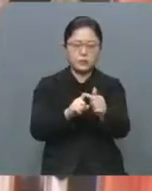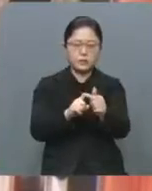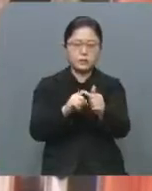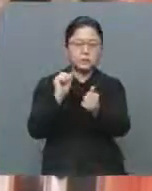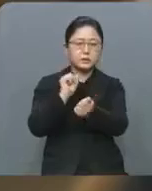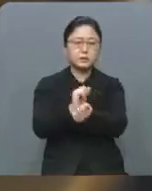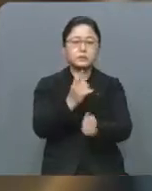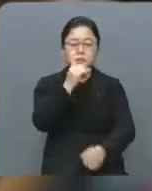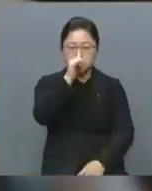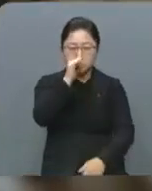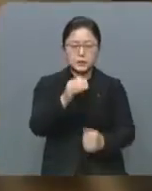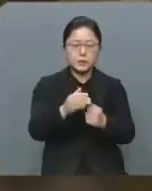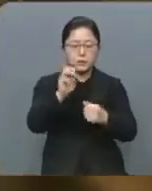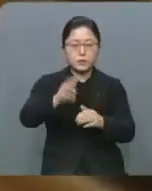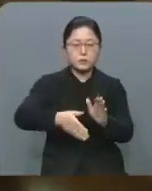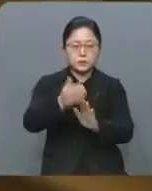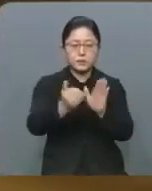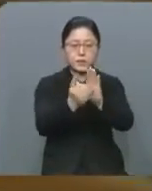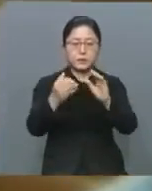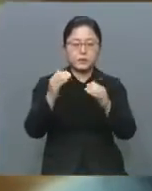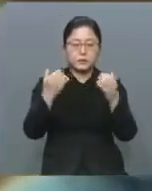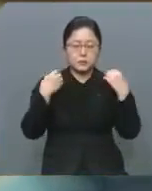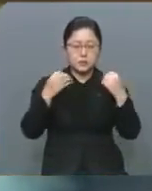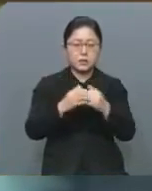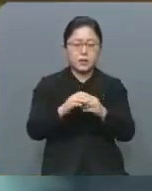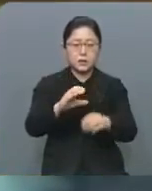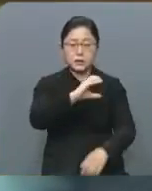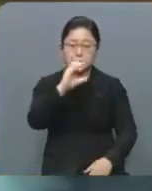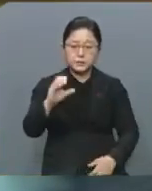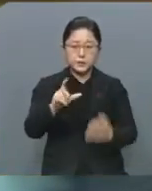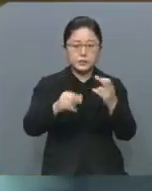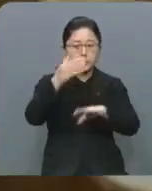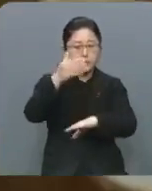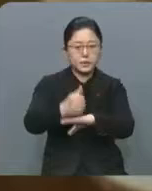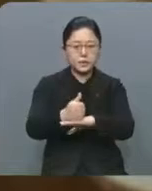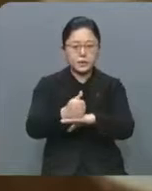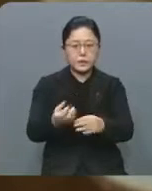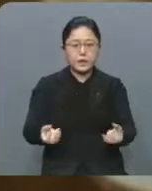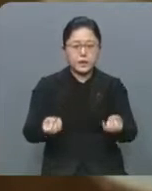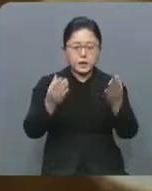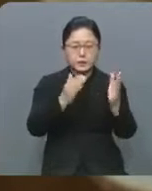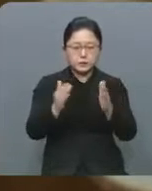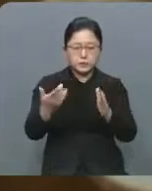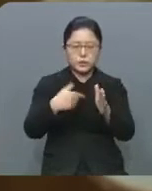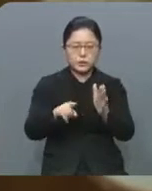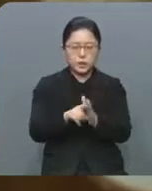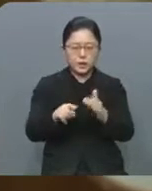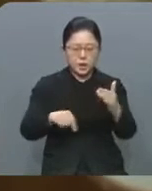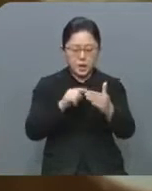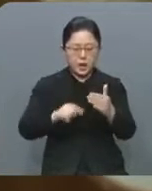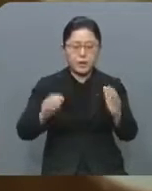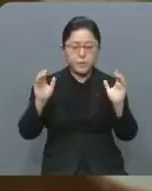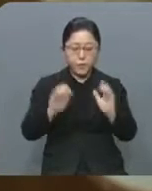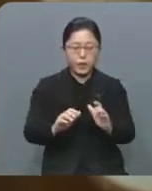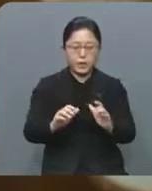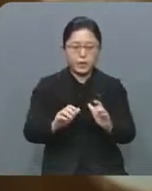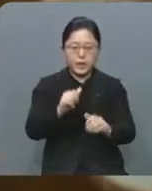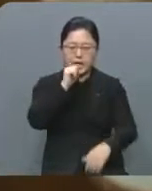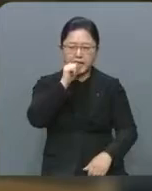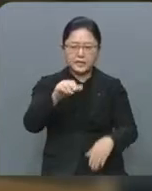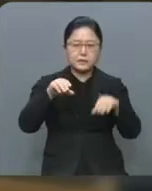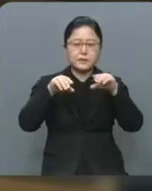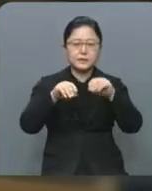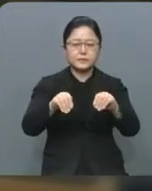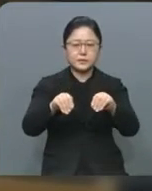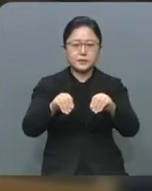했습니다. 이 때문에 광주시 방역당국은 크리스마스와 연말을 앞두고 행사 준비를 위한 교회 내 모든 모임은 절대